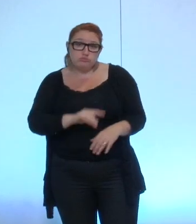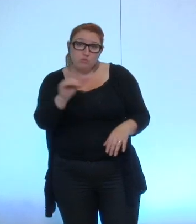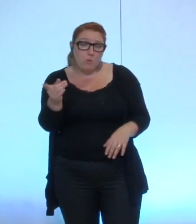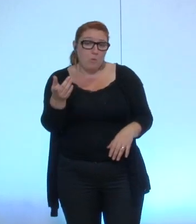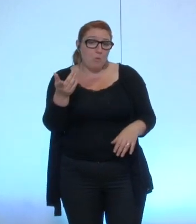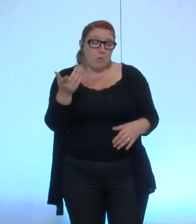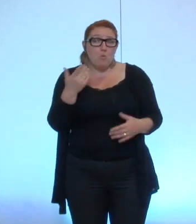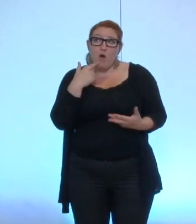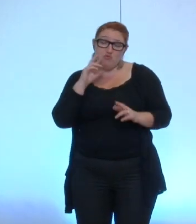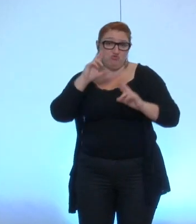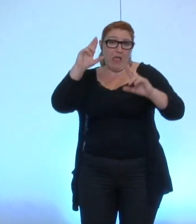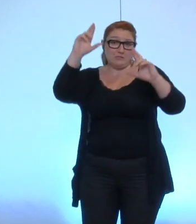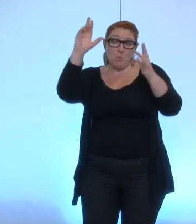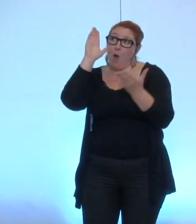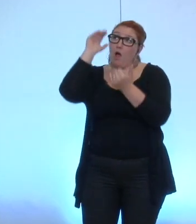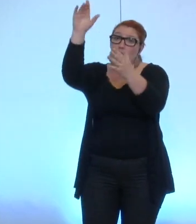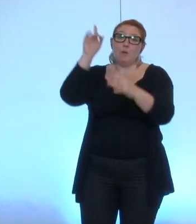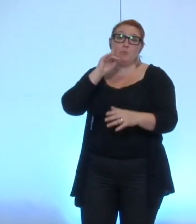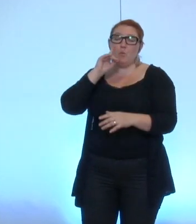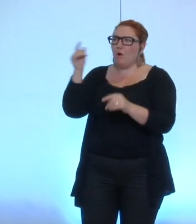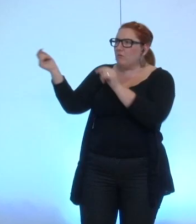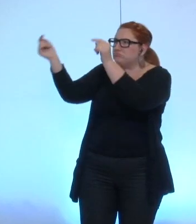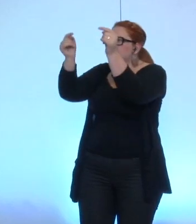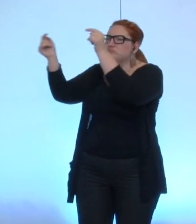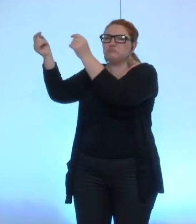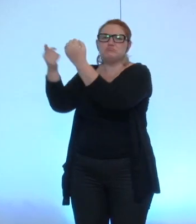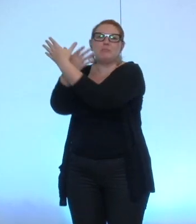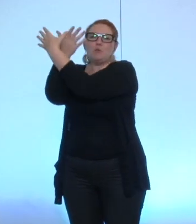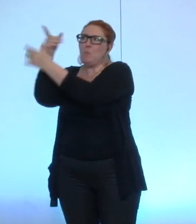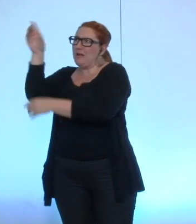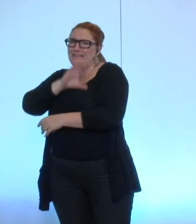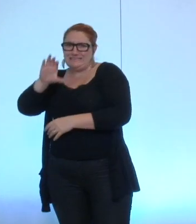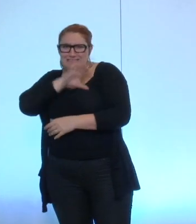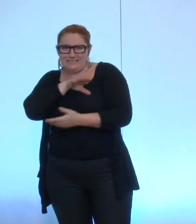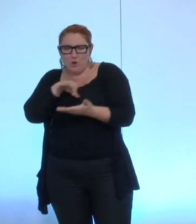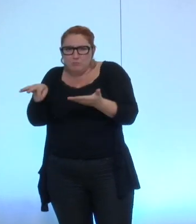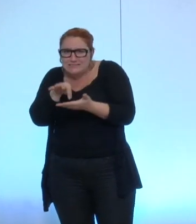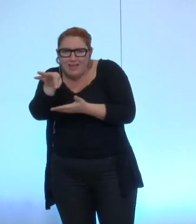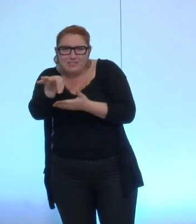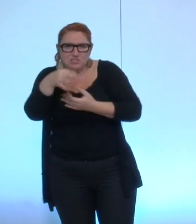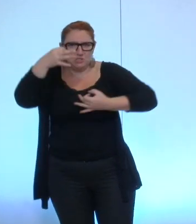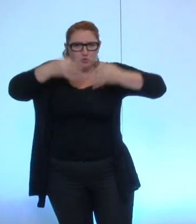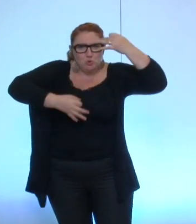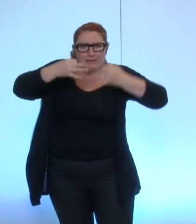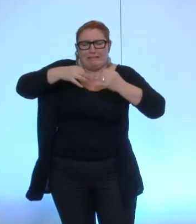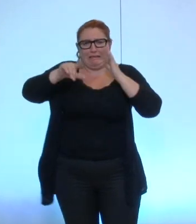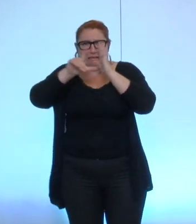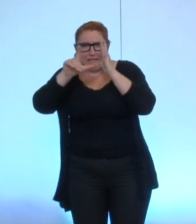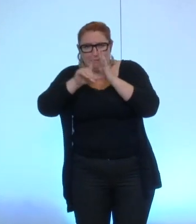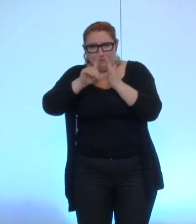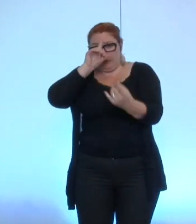eues au niveau de la métropole ils cherchent un biais juridique ou un chemin juridique pour que